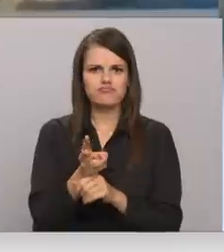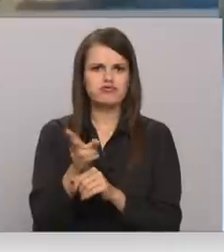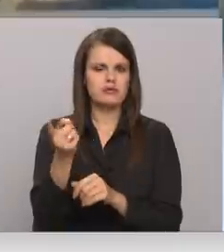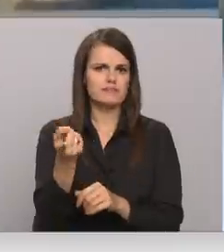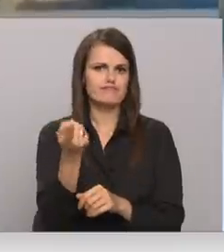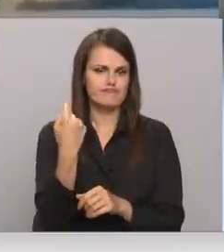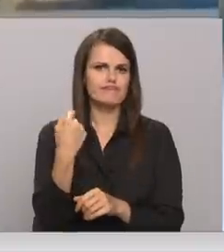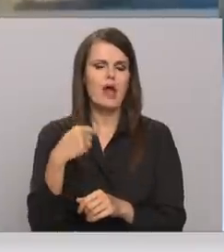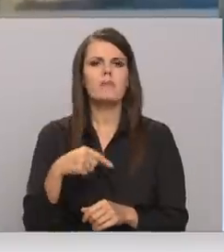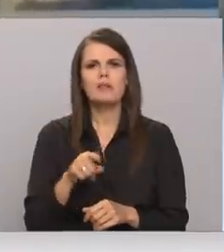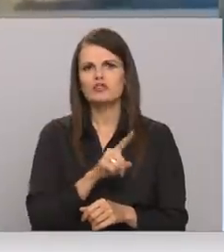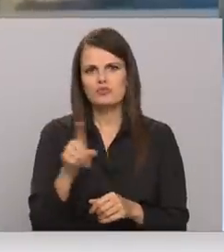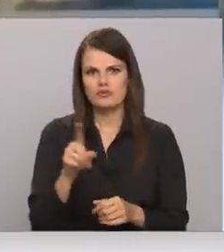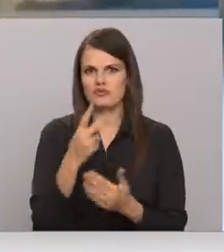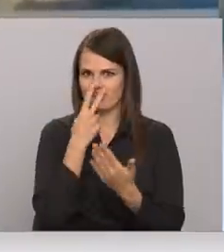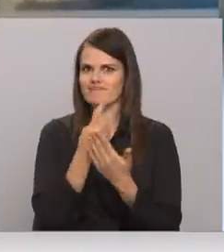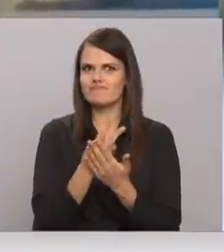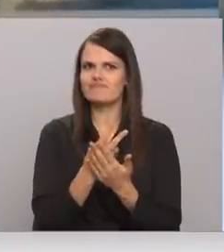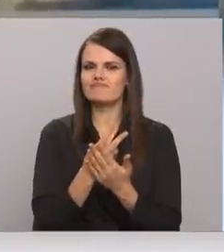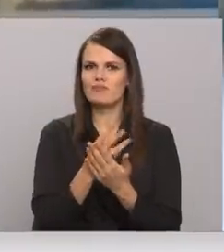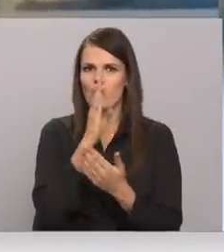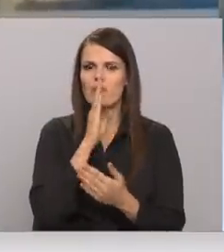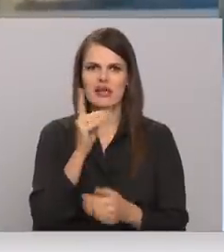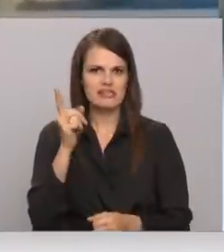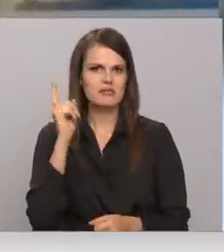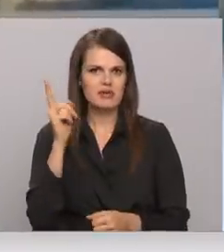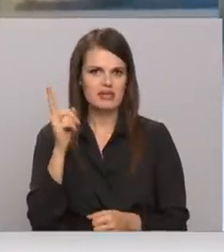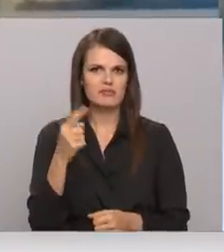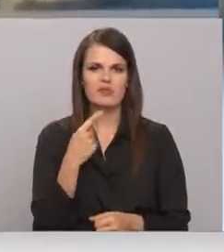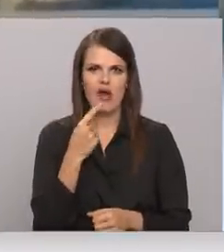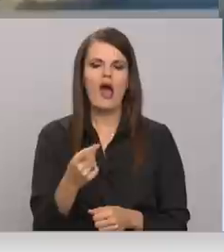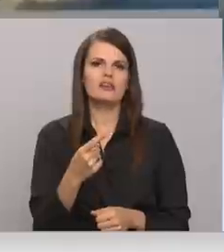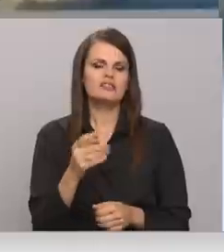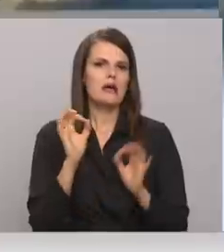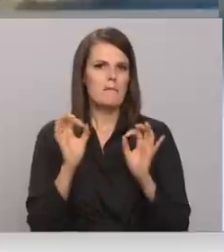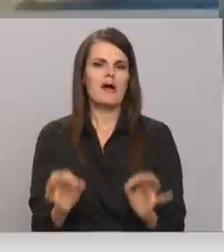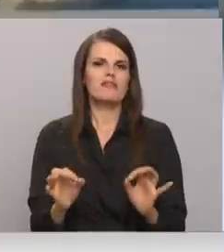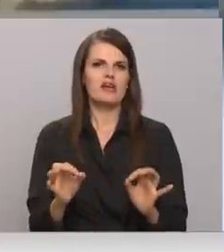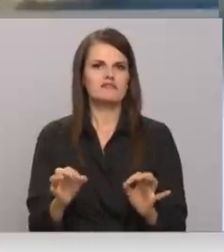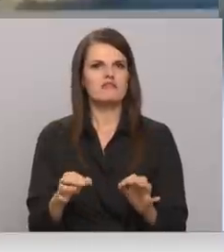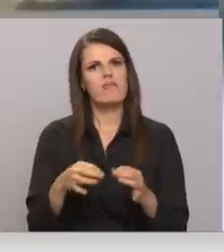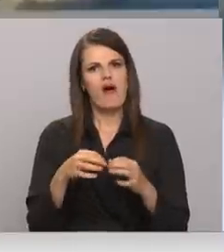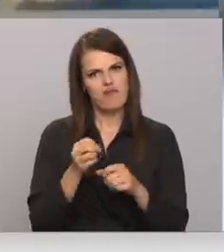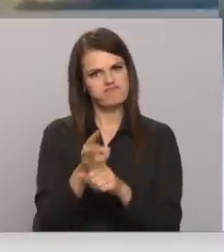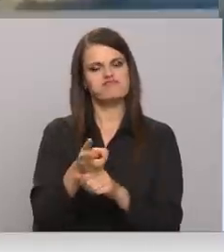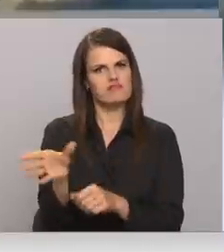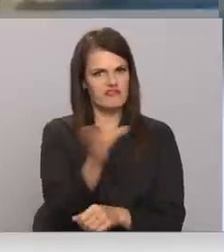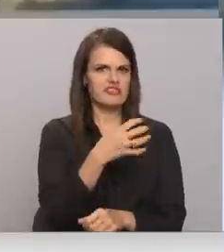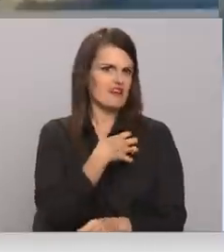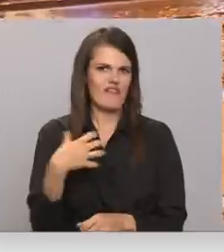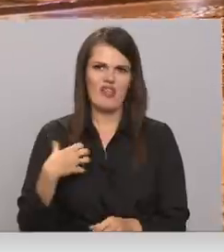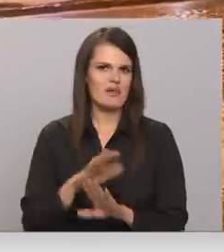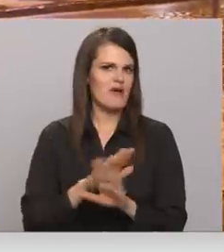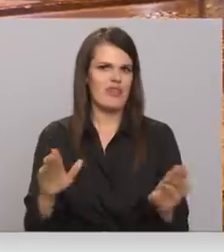Es biju no tiem cilvēku, uzstīja, ka jāaizsaka, ka demisija valdība, ja visā valdībā jāaizsaka neustasība. Nē, es tikai veselības